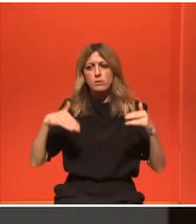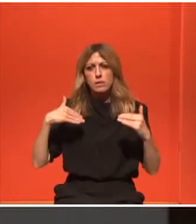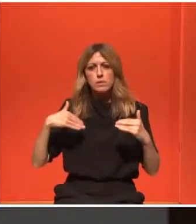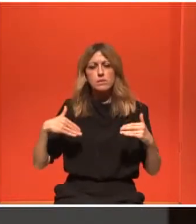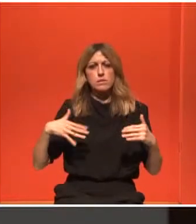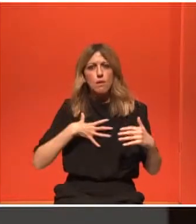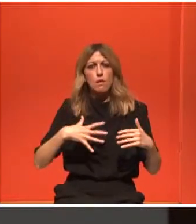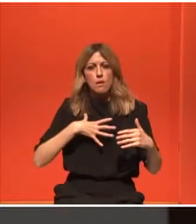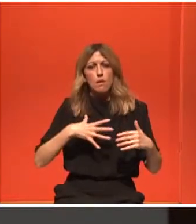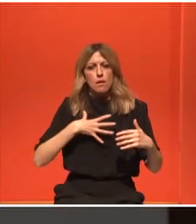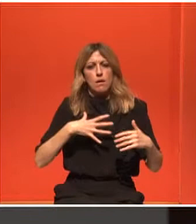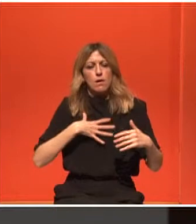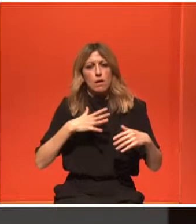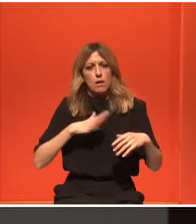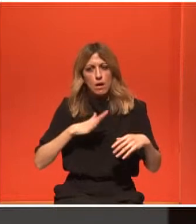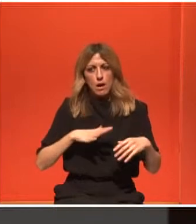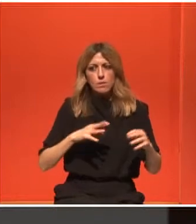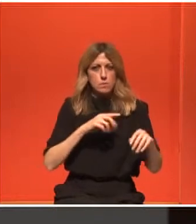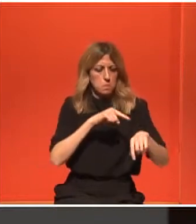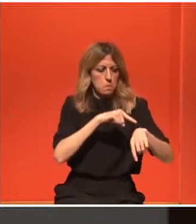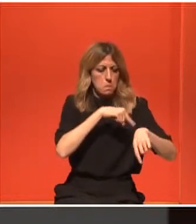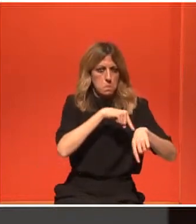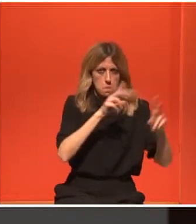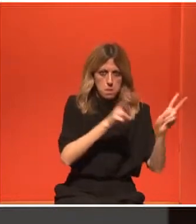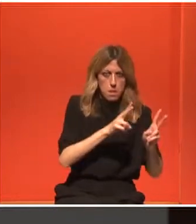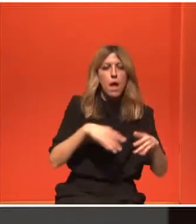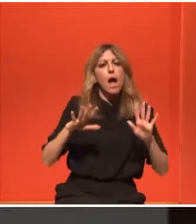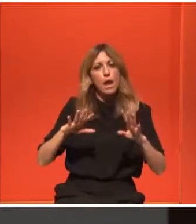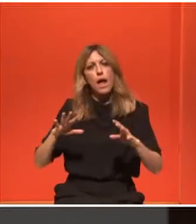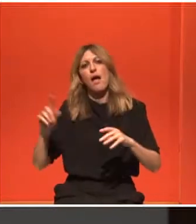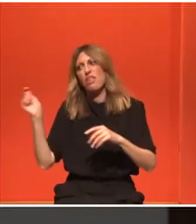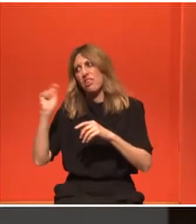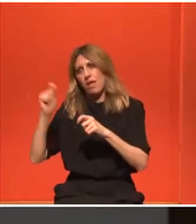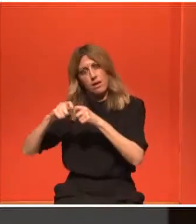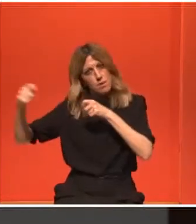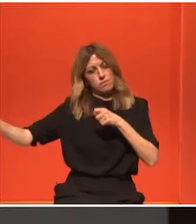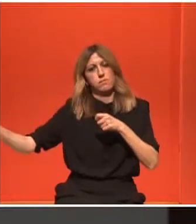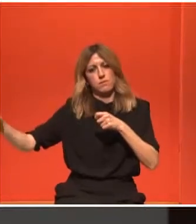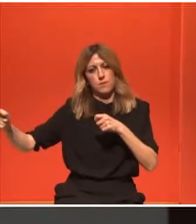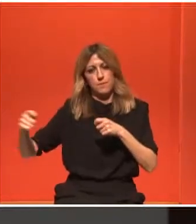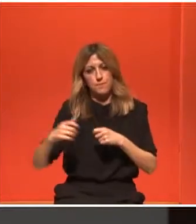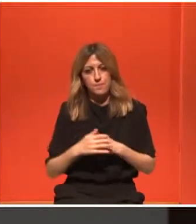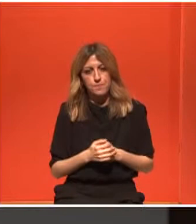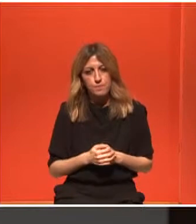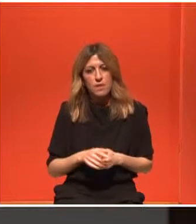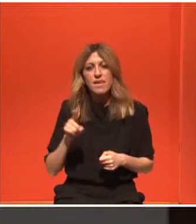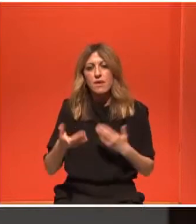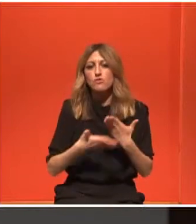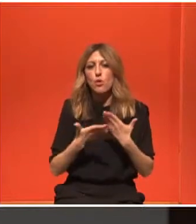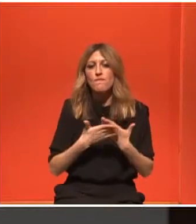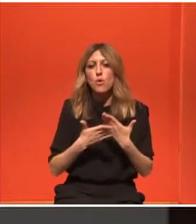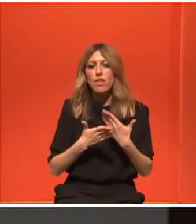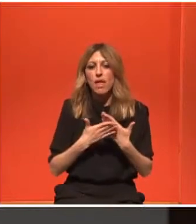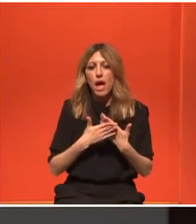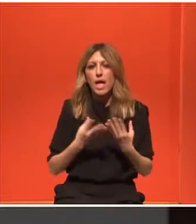διάρκειας με μεγάλα διαλύματα. Ίσως είναι κάτι το οποίο θα συσσωρεύσει περισσότερες, να το πω έτσι πολύ απλά, αντιοξεδοτικές ουσίες και θα